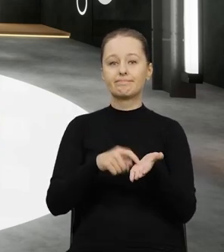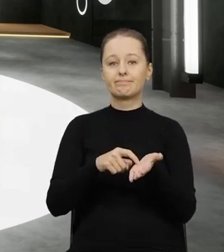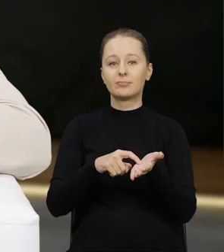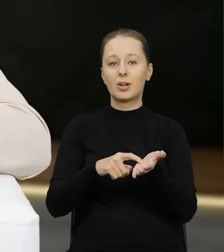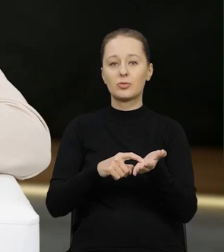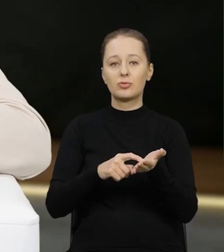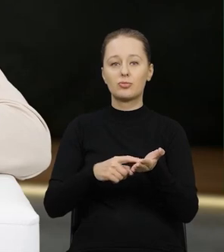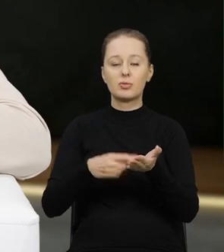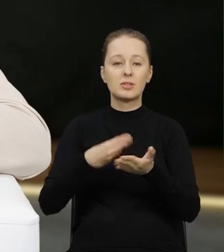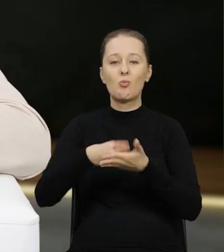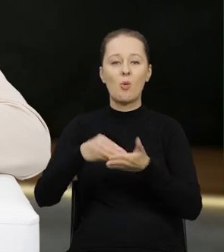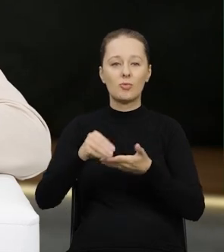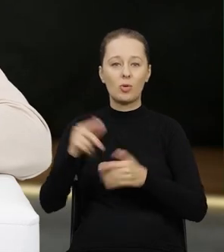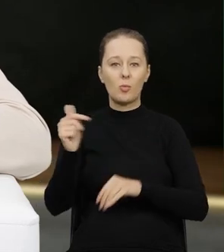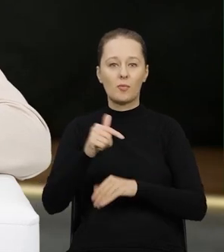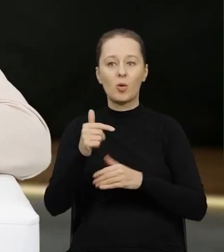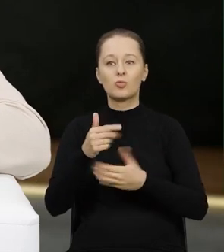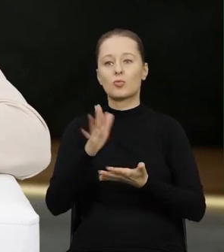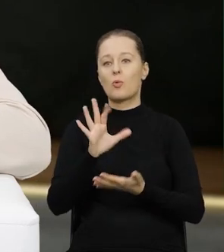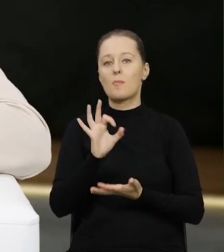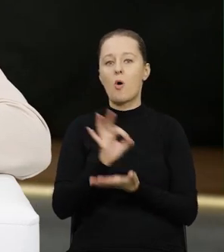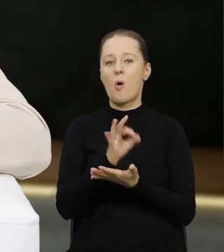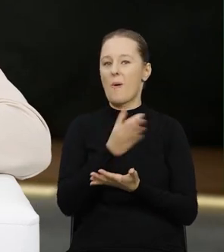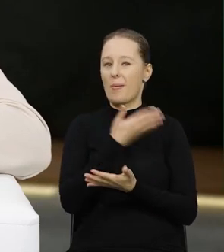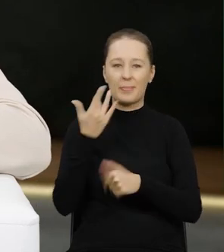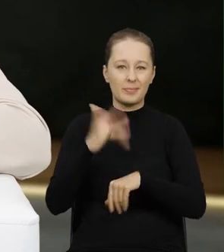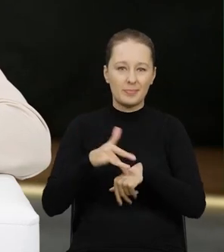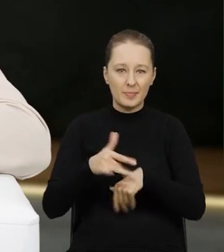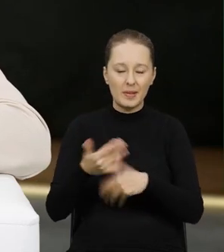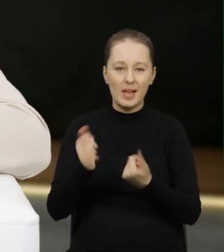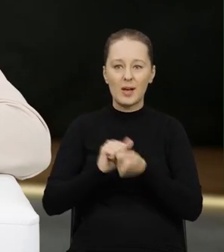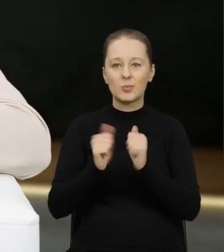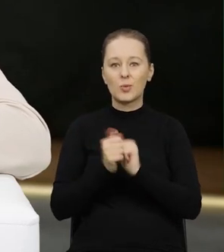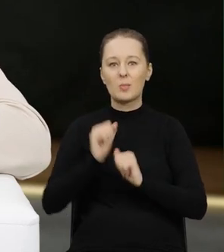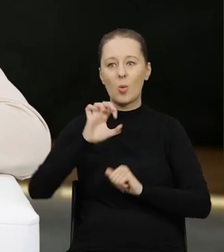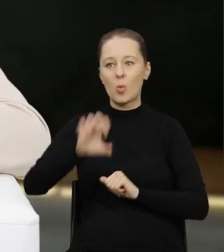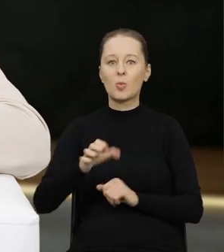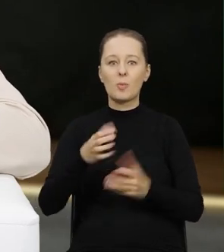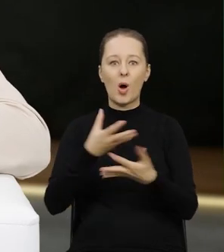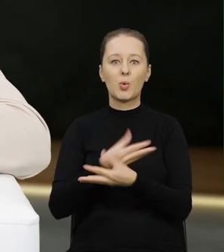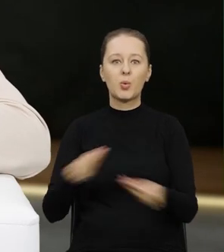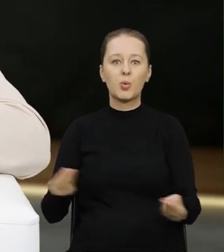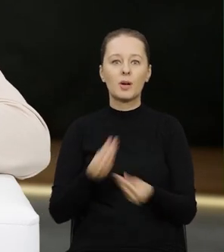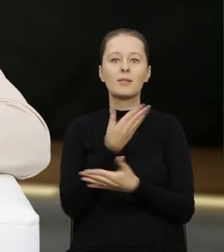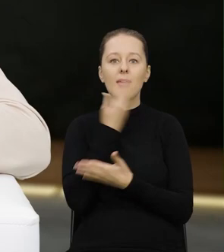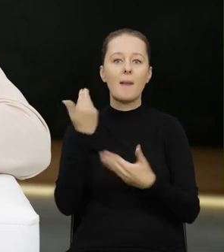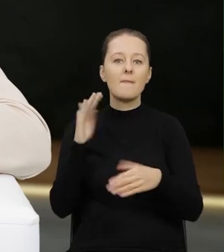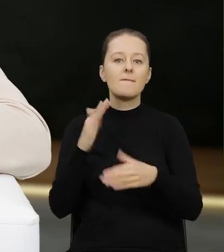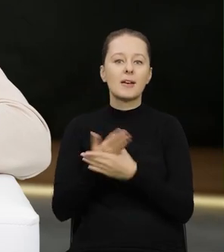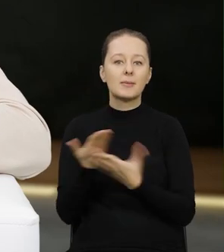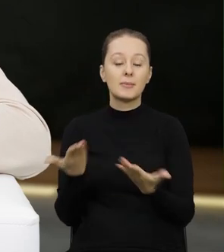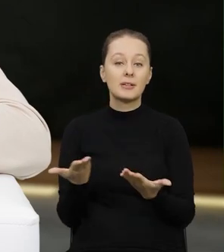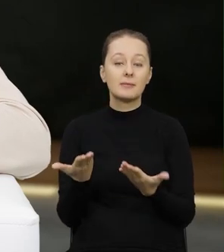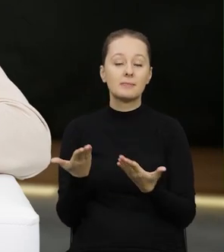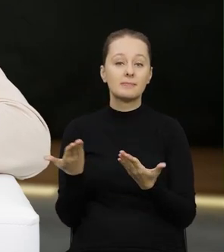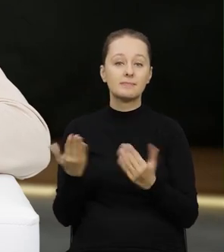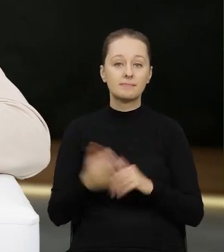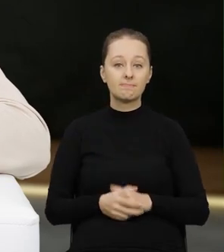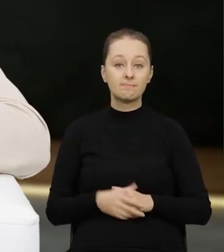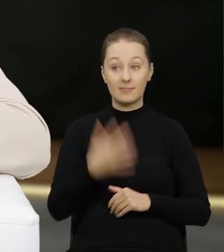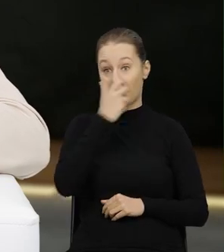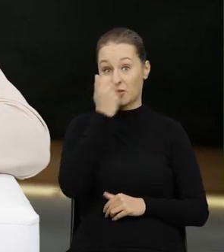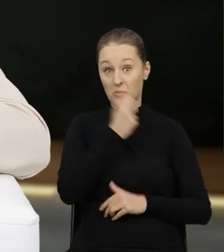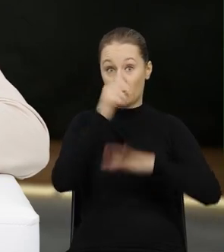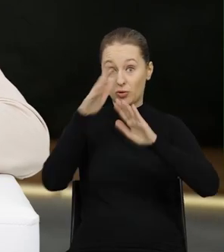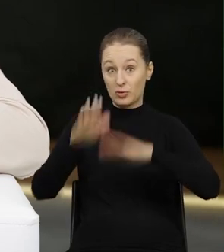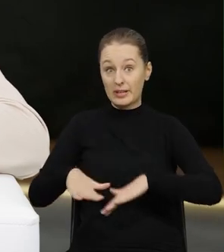gdzie na przykład egzekucja okazuje się nieskuteczna, czy też podmiot przestał istnieć, a jednak